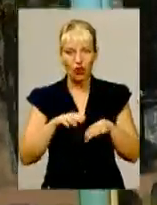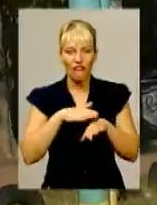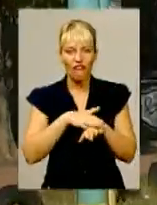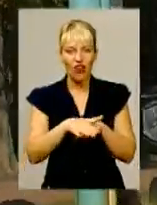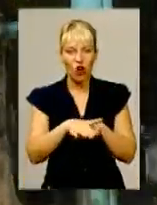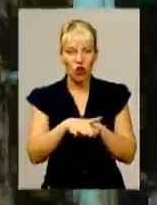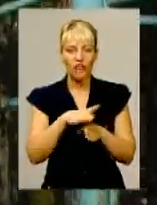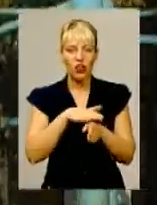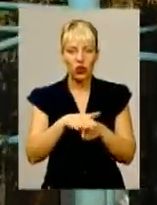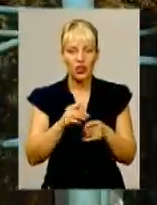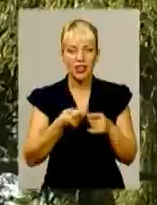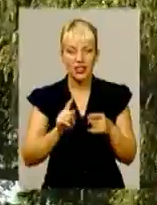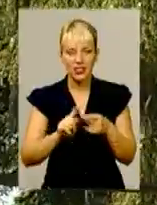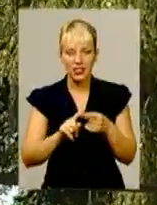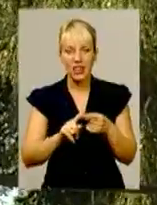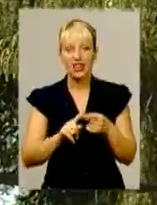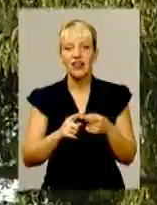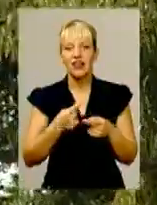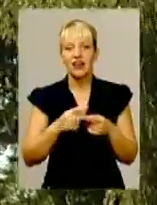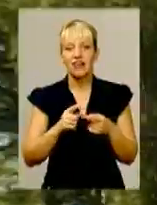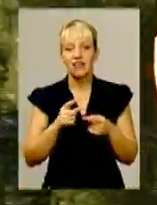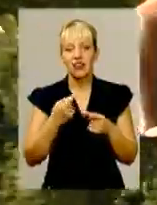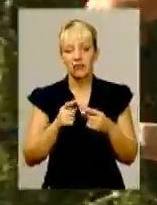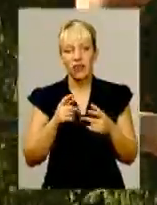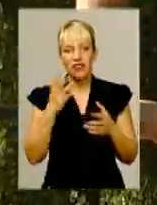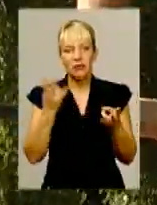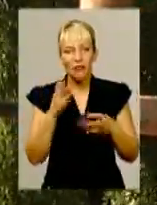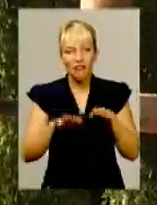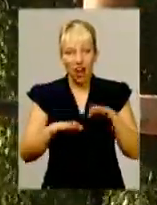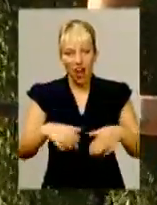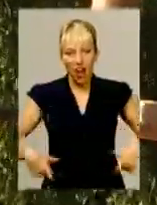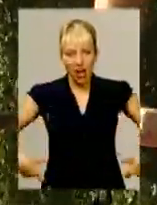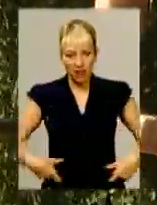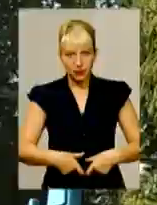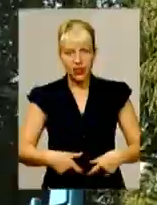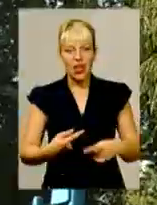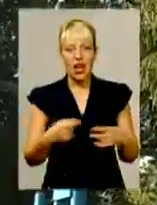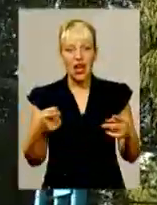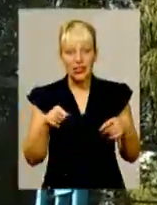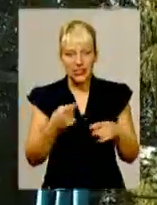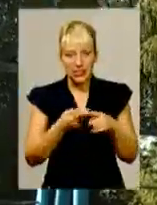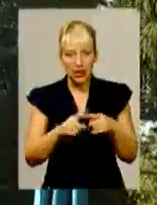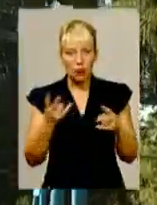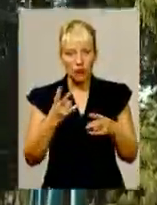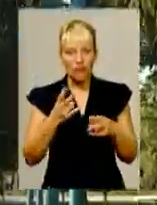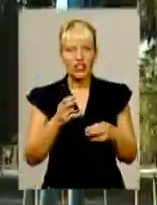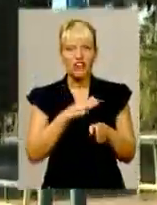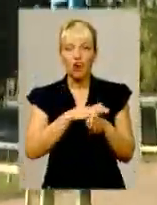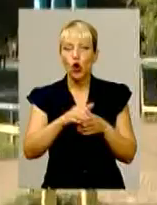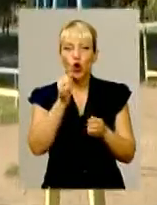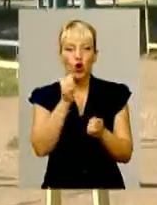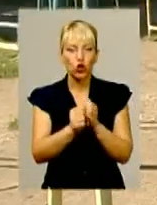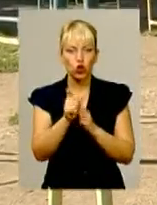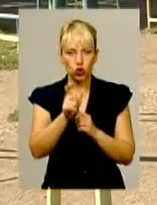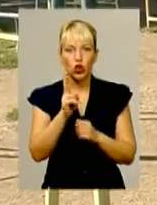Вага уявна, а зазвичай чіпляється до поясу. А це повинен вміти кожен воркаутер – тримати баланс. Ярослава Іщенко,